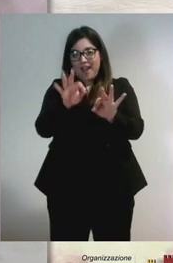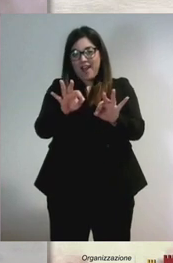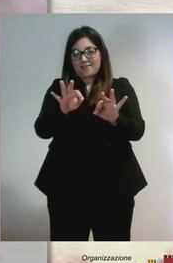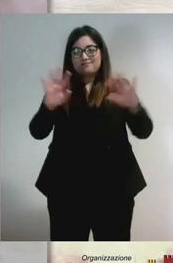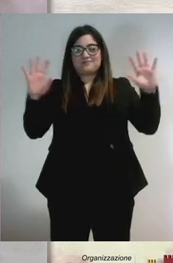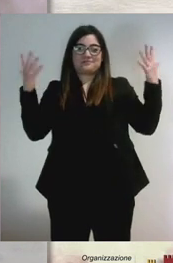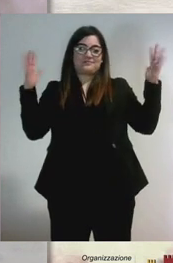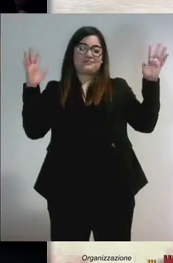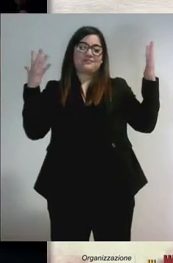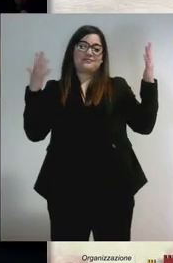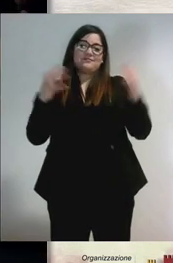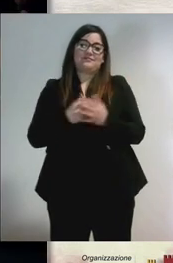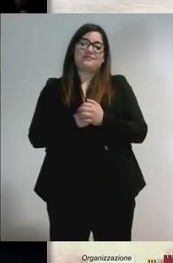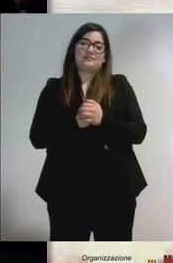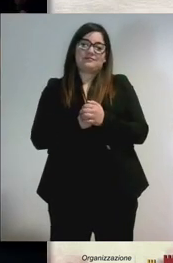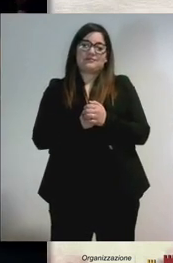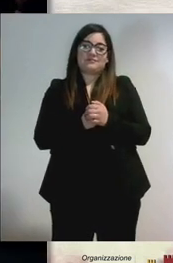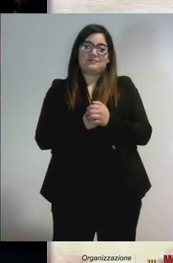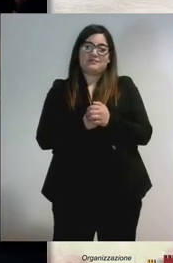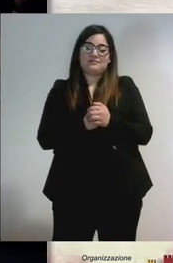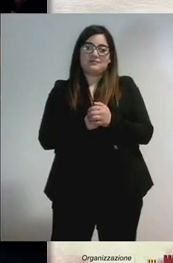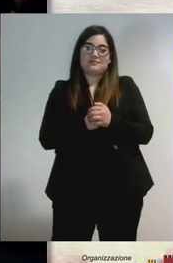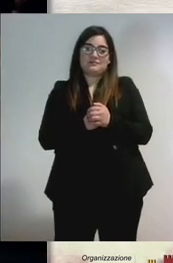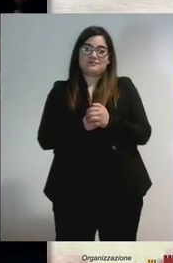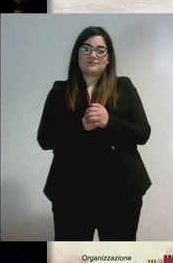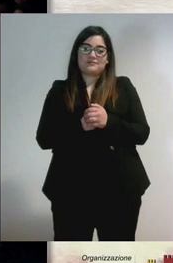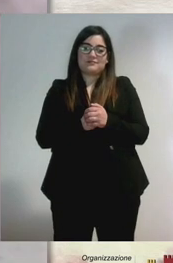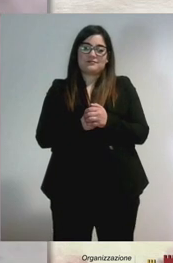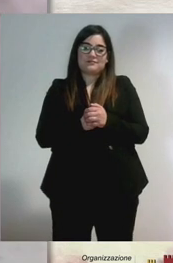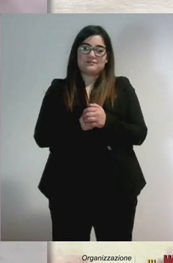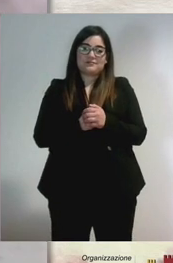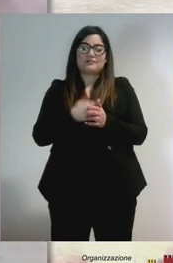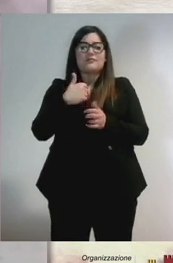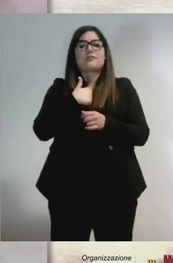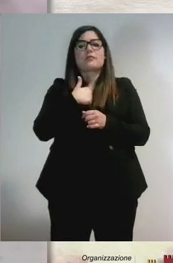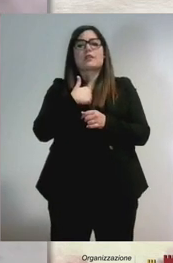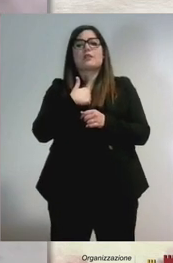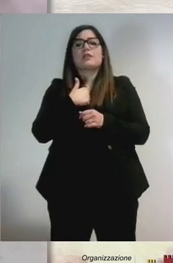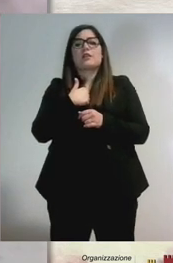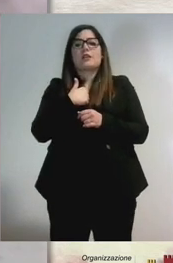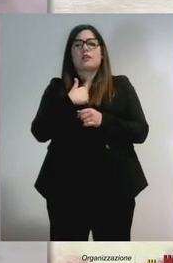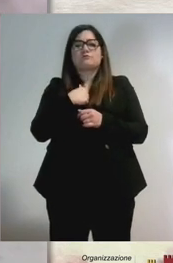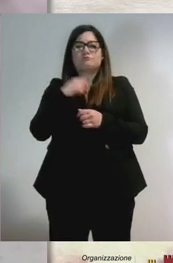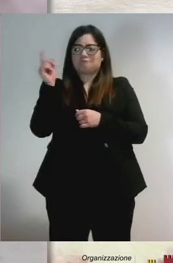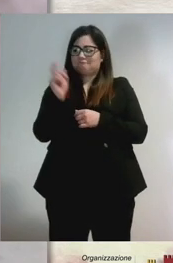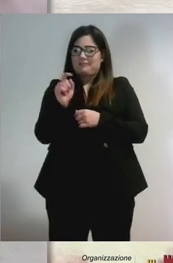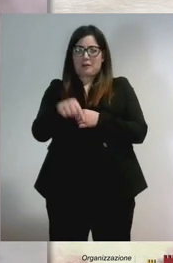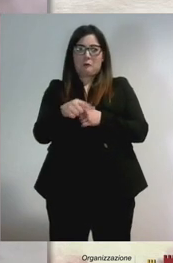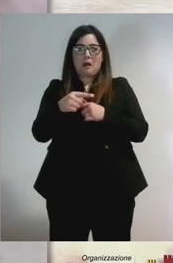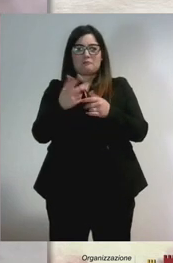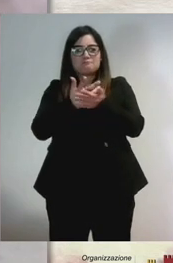perché io ho accettato di venire qui a parlare con voi?